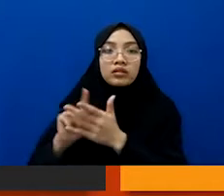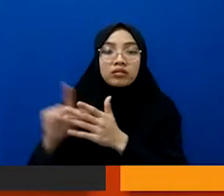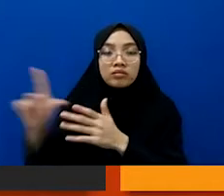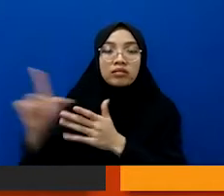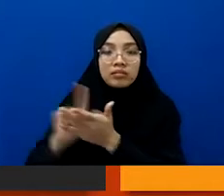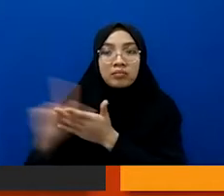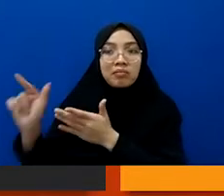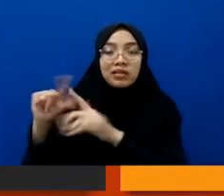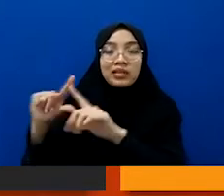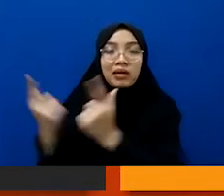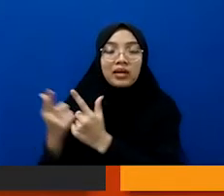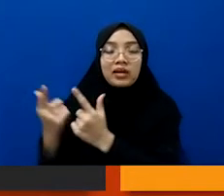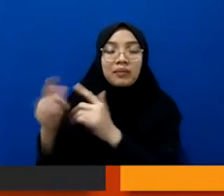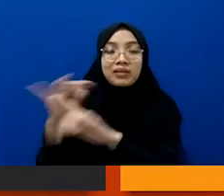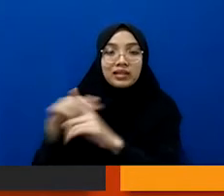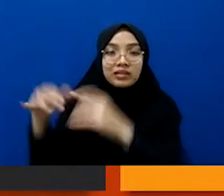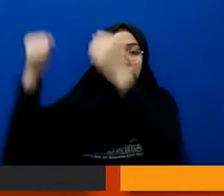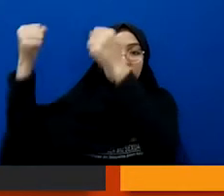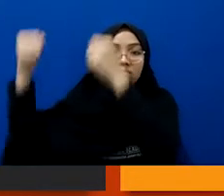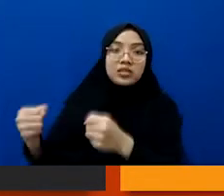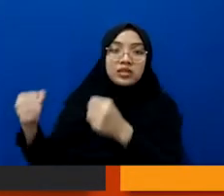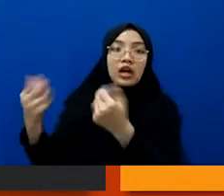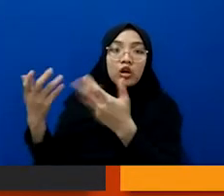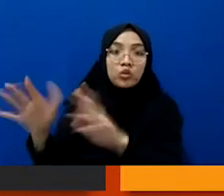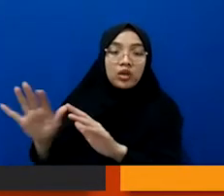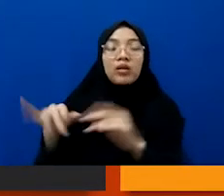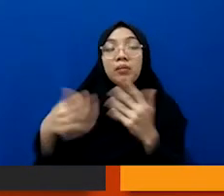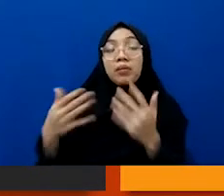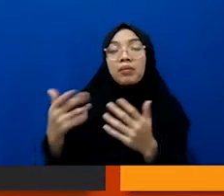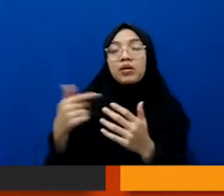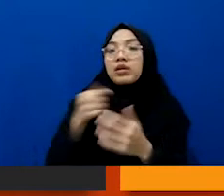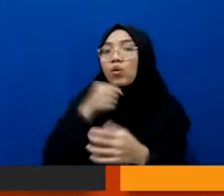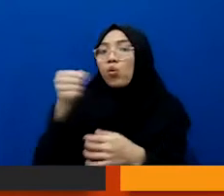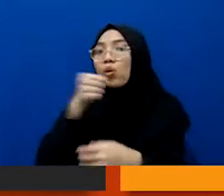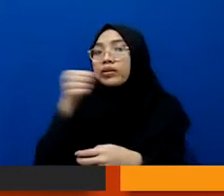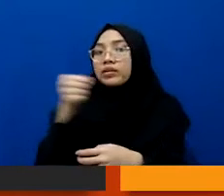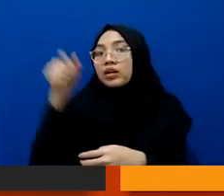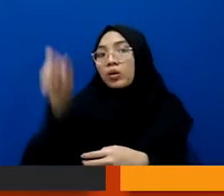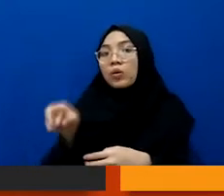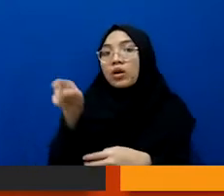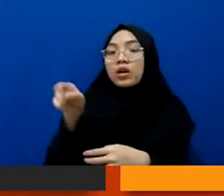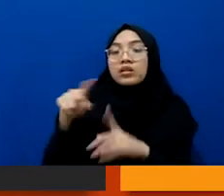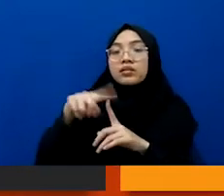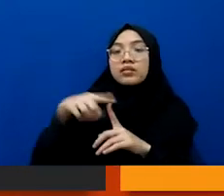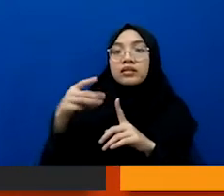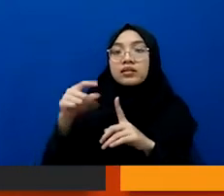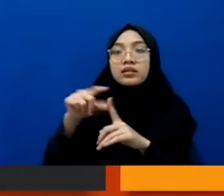sudah di penjara. Gimana untuk wawancara dengan terpidana ini?